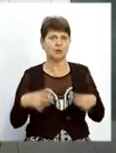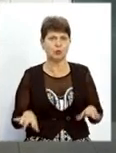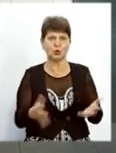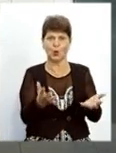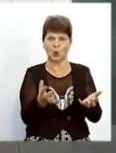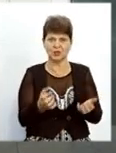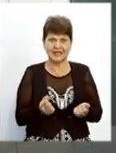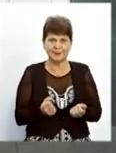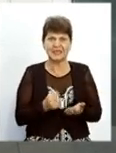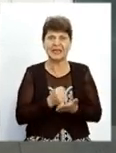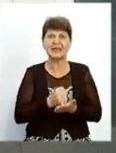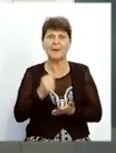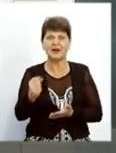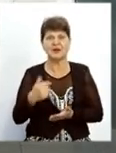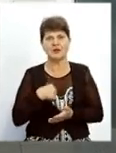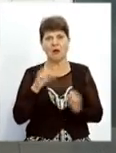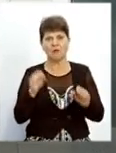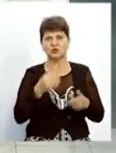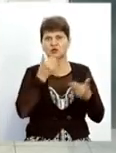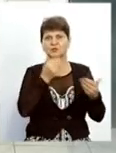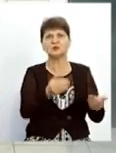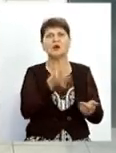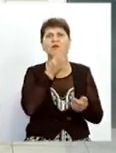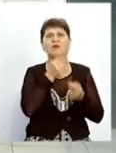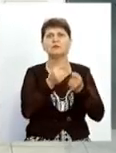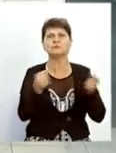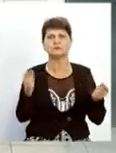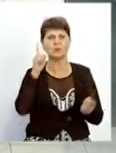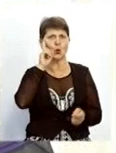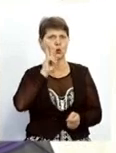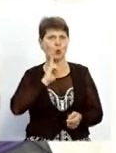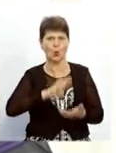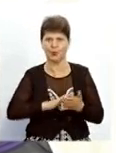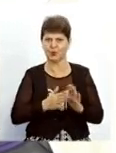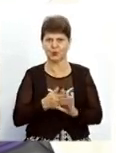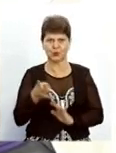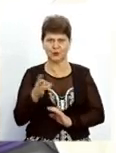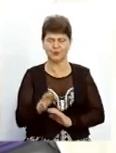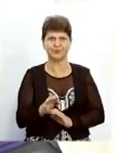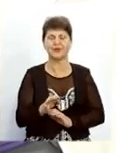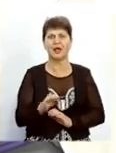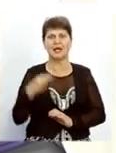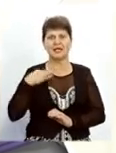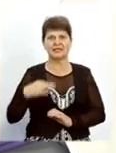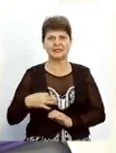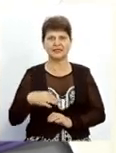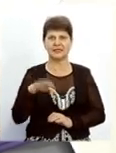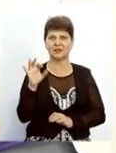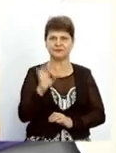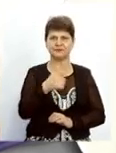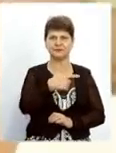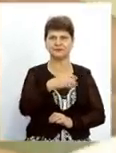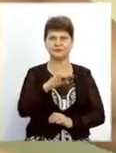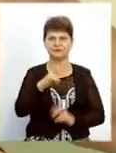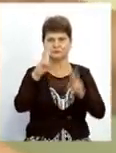направлення, я можу звернутися в будь-який час. Це дуже зручно. Дворічного сина Олеся Гетьман оглядає лікар,